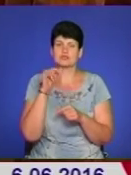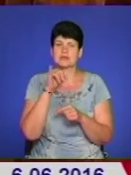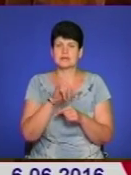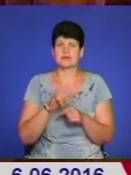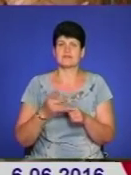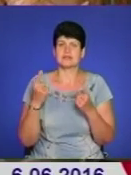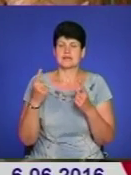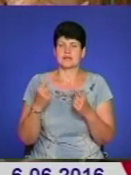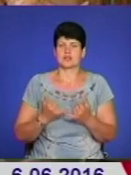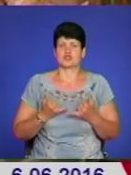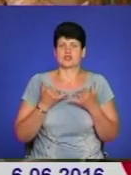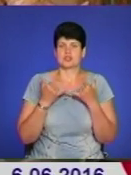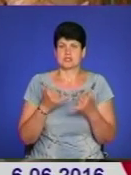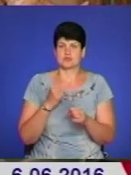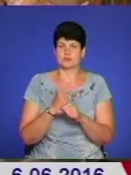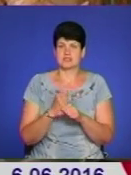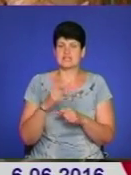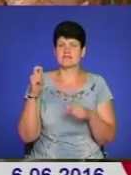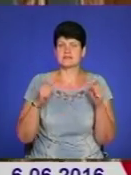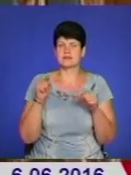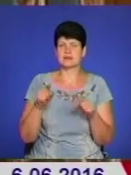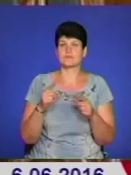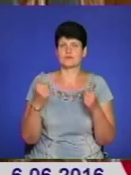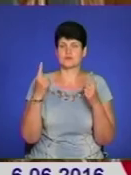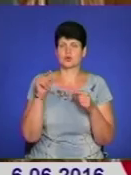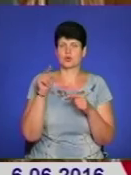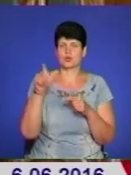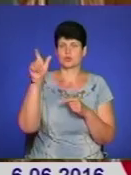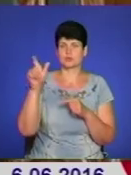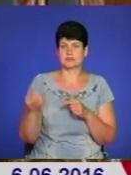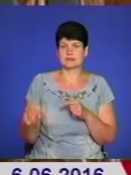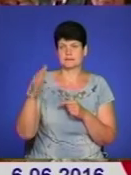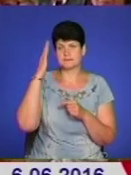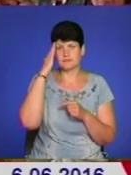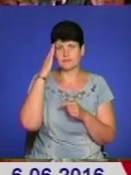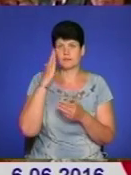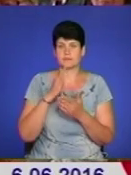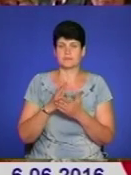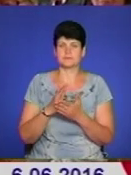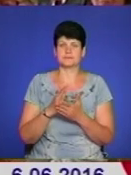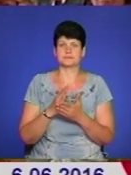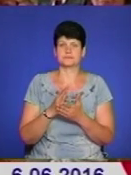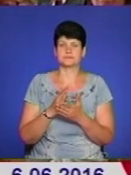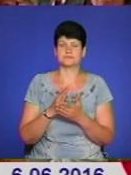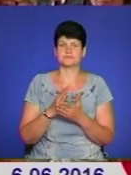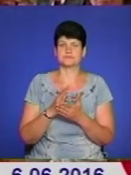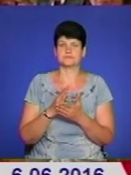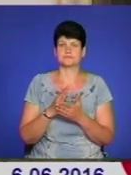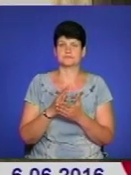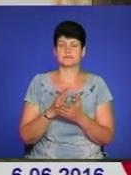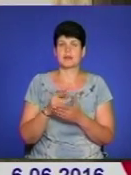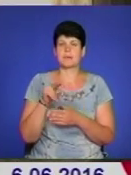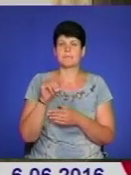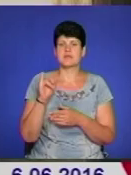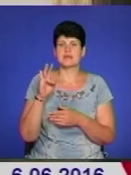влаштувати такий фестиваль. Адже ним визвеличує такого генія, якого має далеко не кожна країна. Пінзель сьогодні,